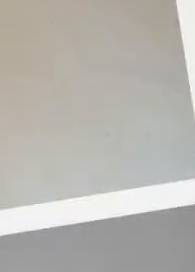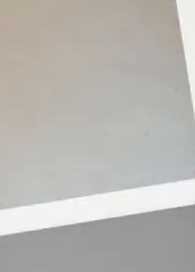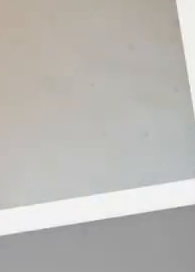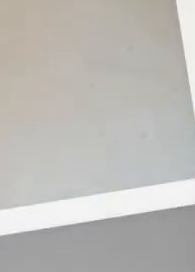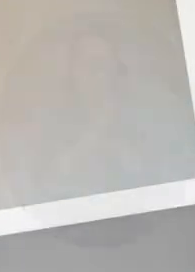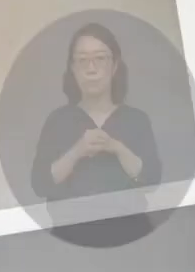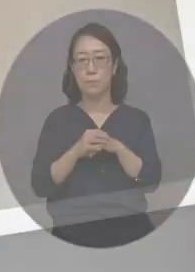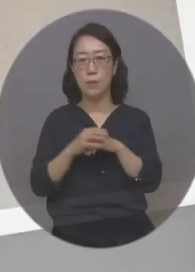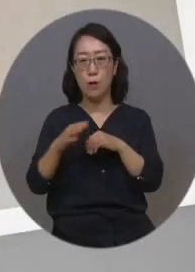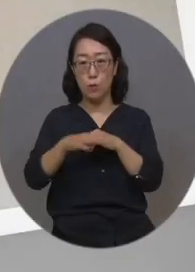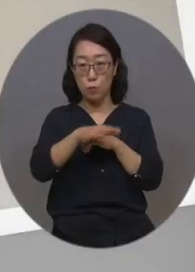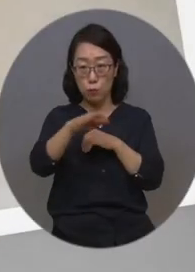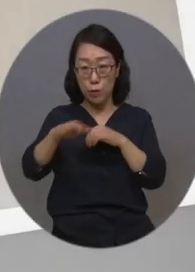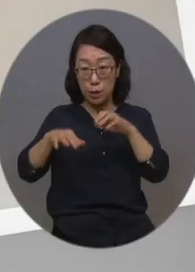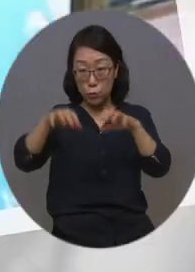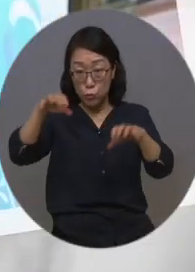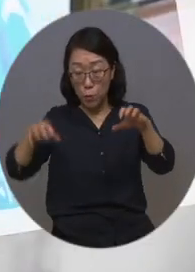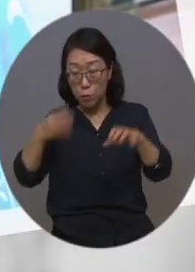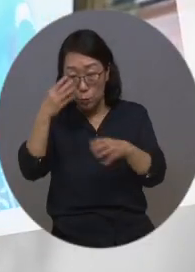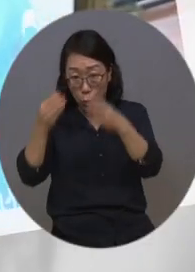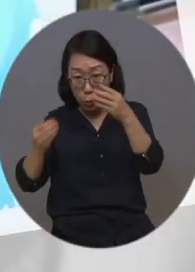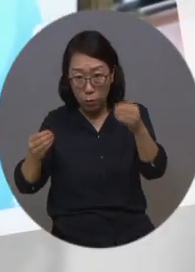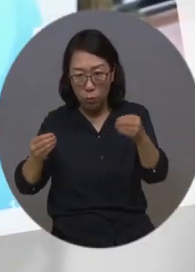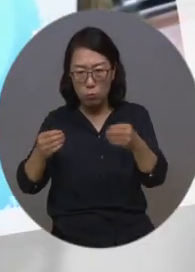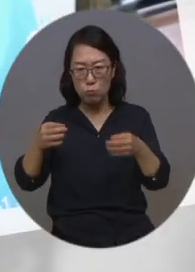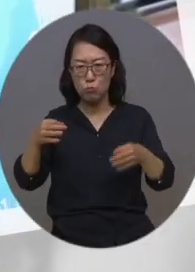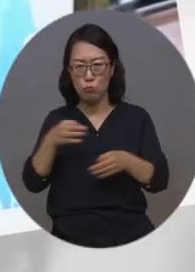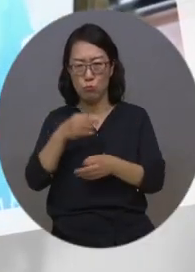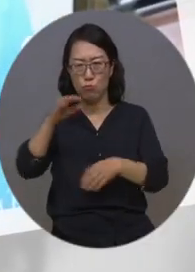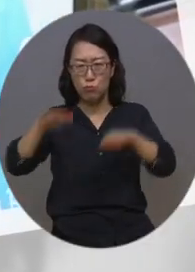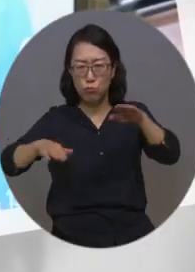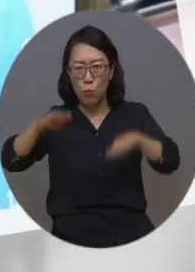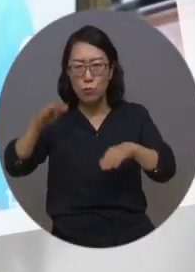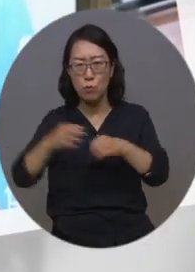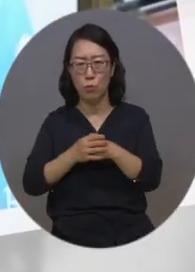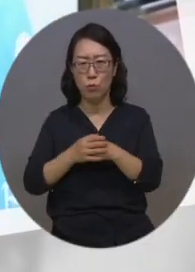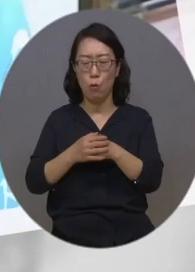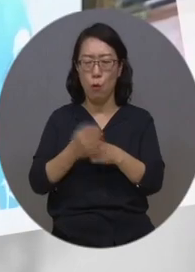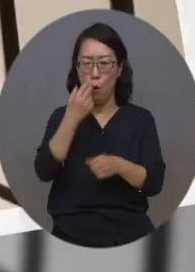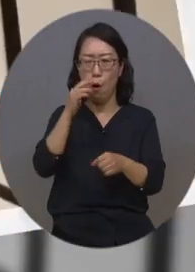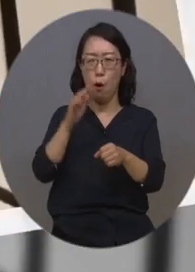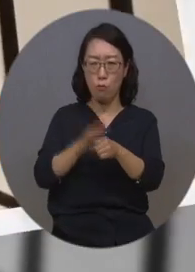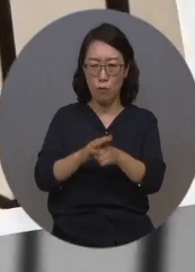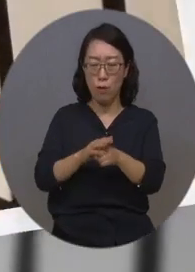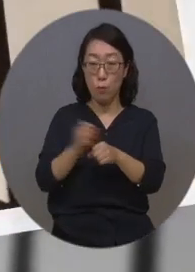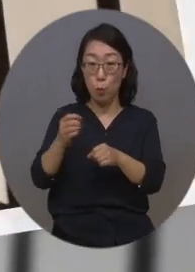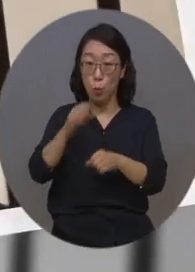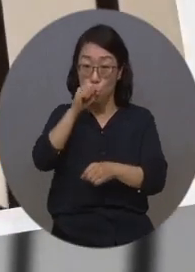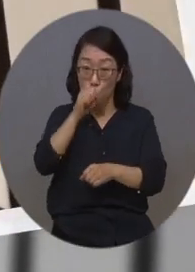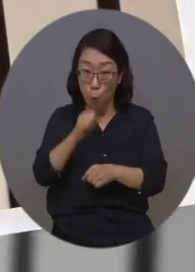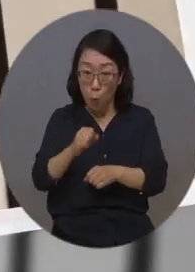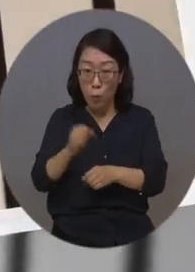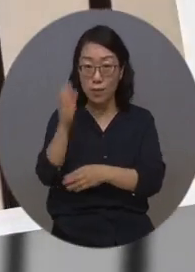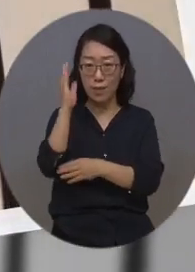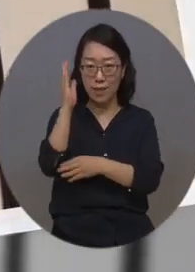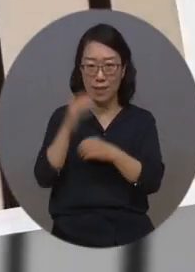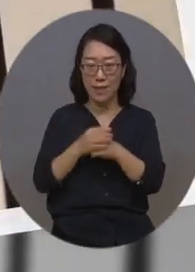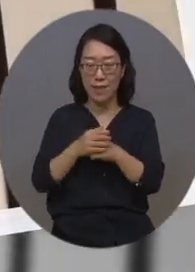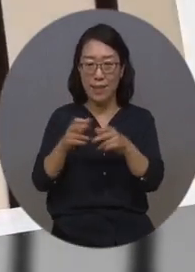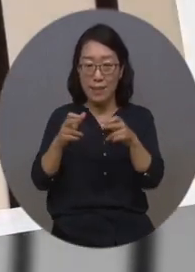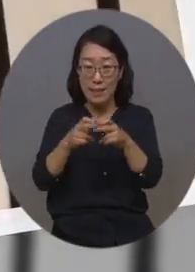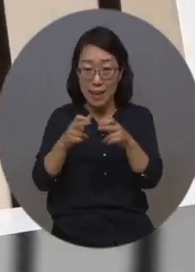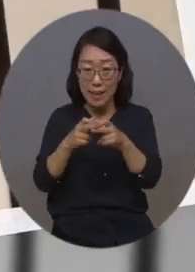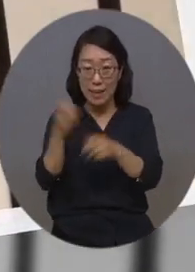우리 주변에서 일어나는 불공정한 사례부터 억울한 사연, 따뜻한 미담까지. 장애인신문과